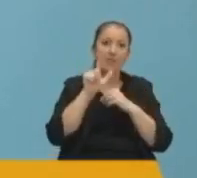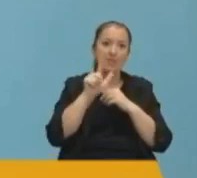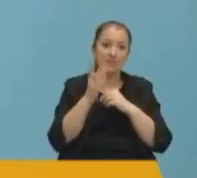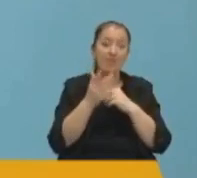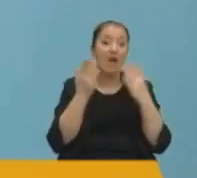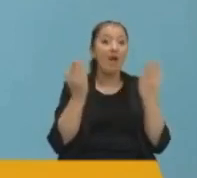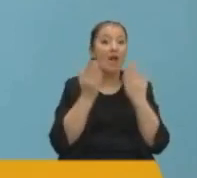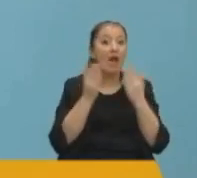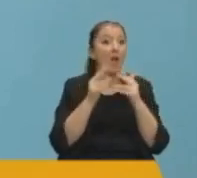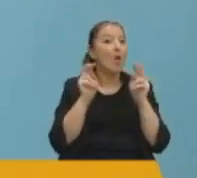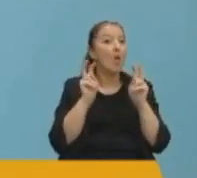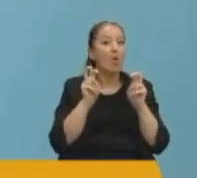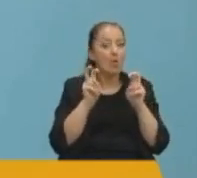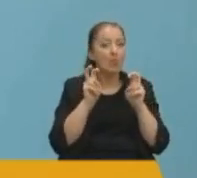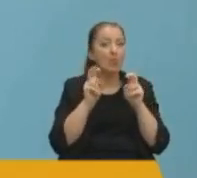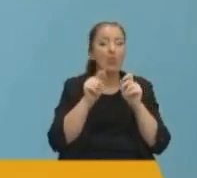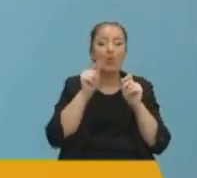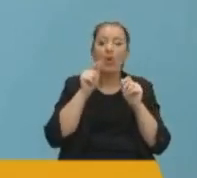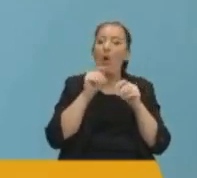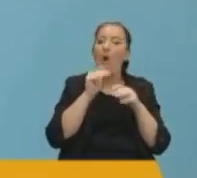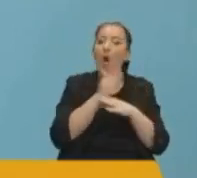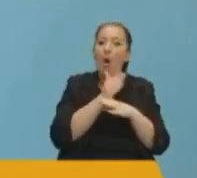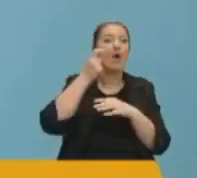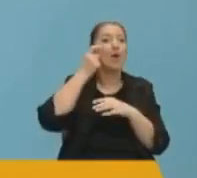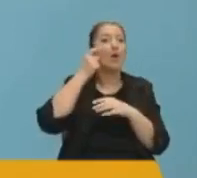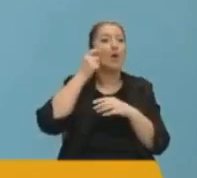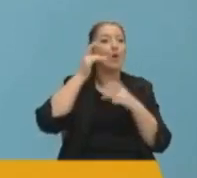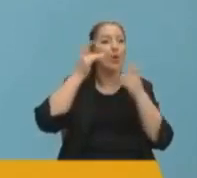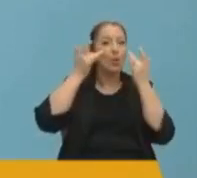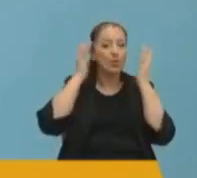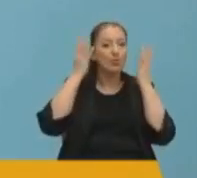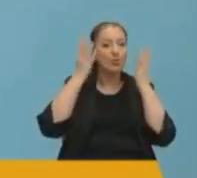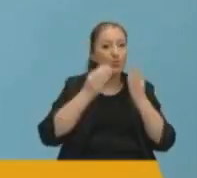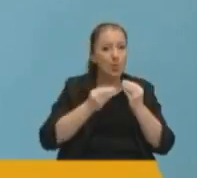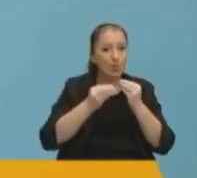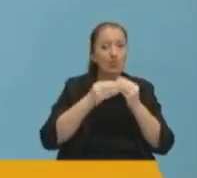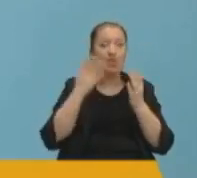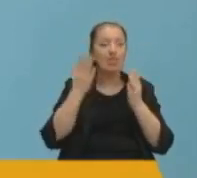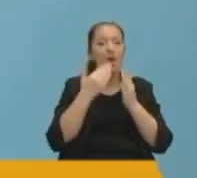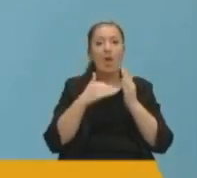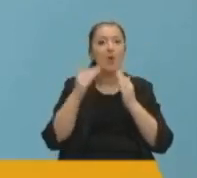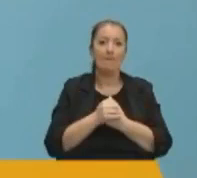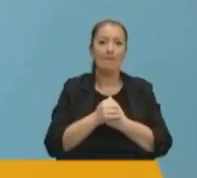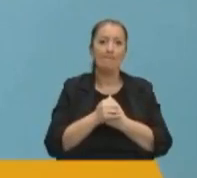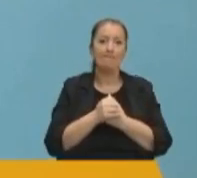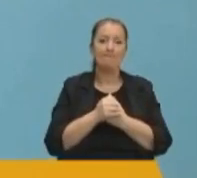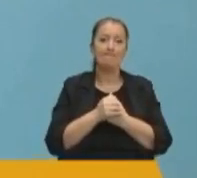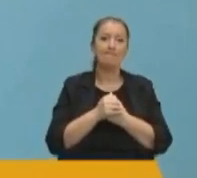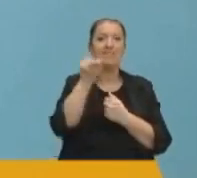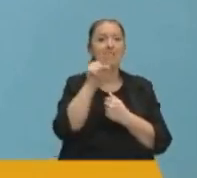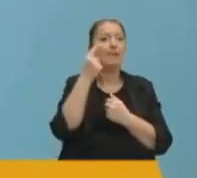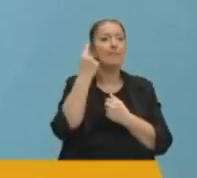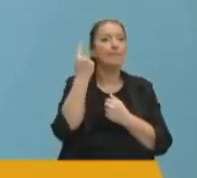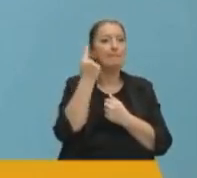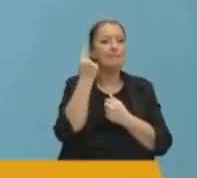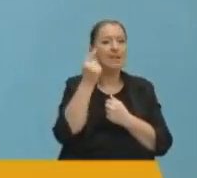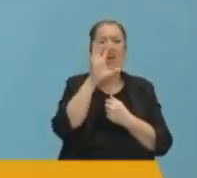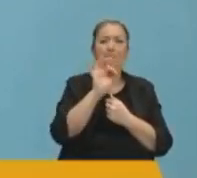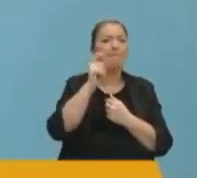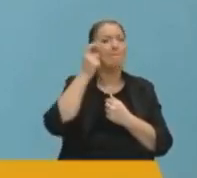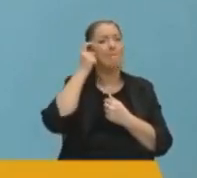Hele hele konu, manevi değerlerimiz ve ortak kültürümüz olunca bu dikkat çok daha üst düzeyde gerçekleştirilmelidir. Size birileri, kimi